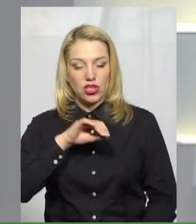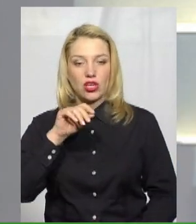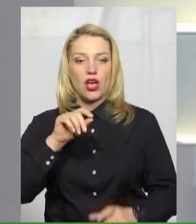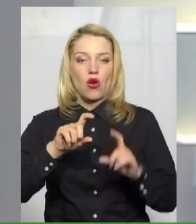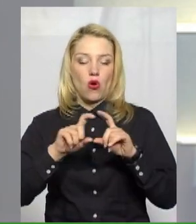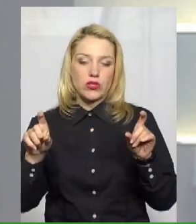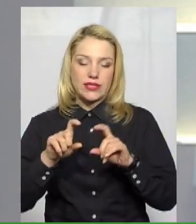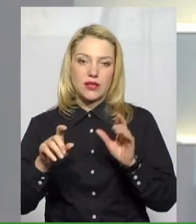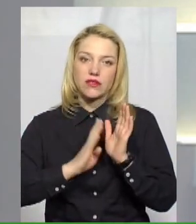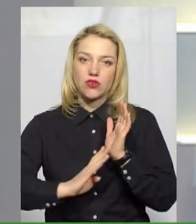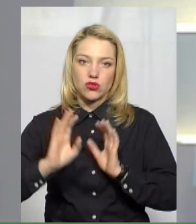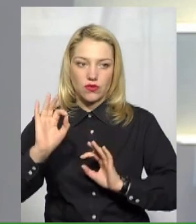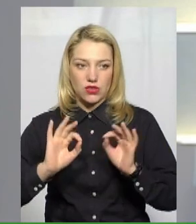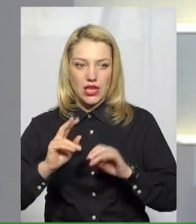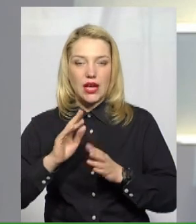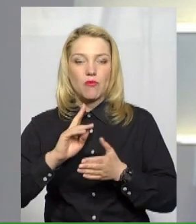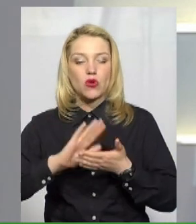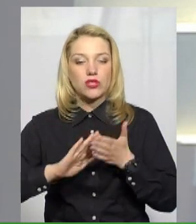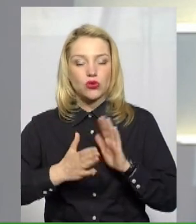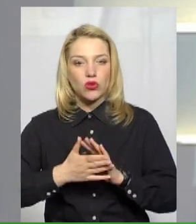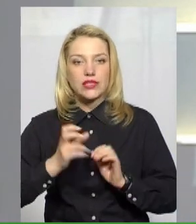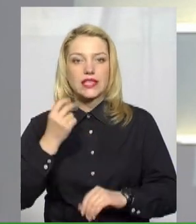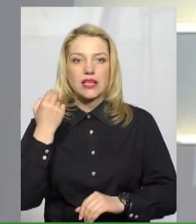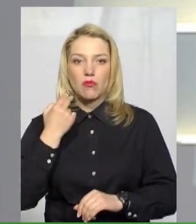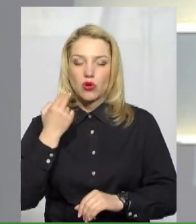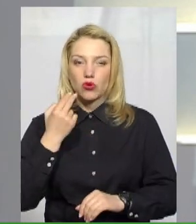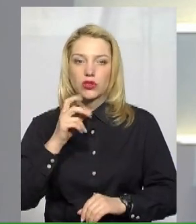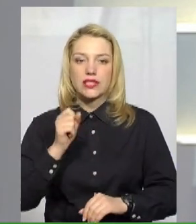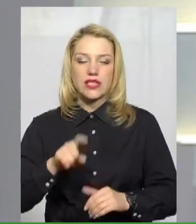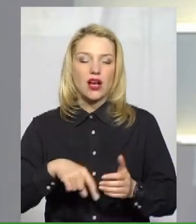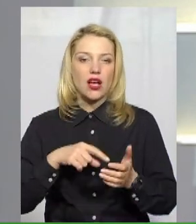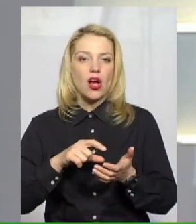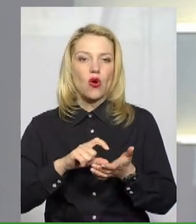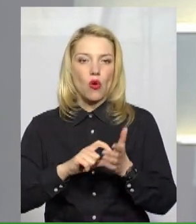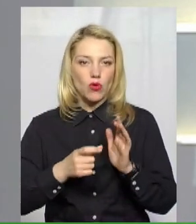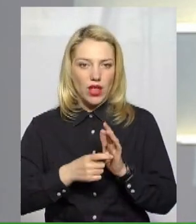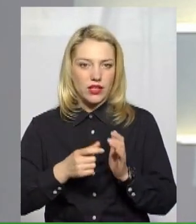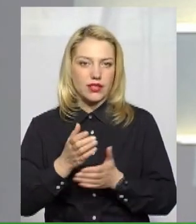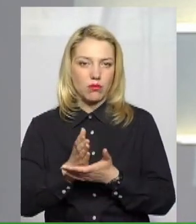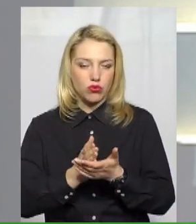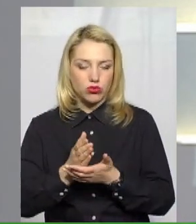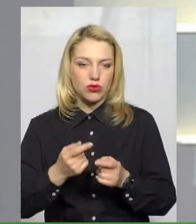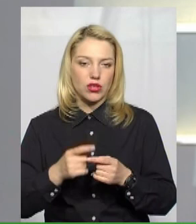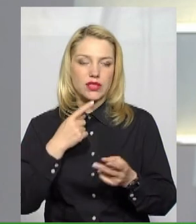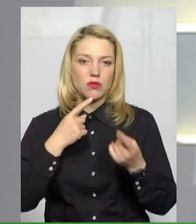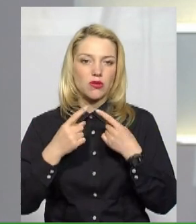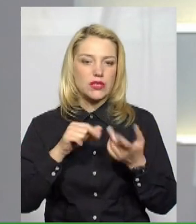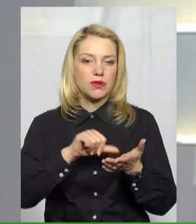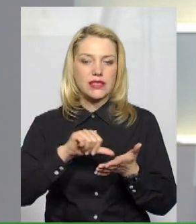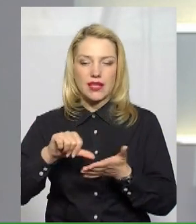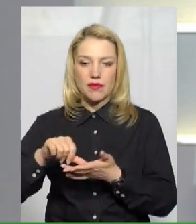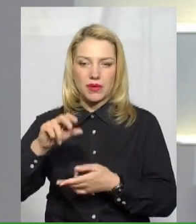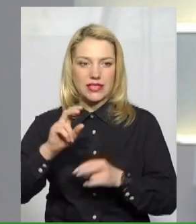ситуацію із заборгованістю за комунальні послуги під час карантину ми спілкувалися із представниками відповідних підприємств.